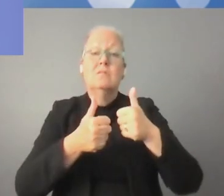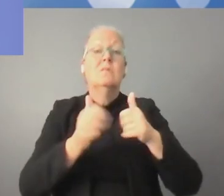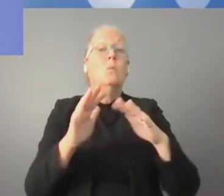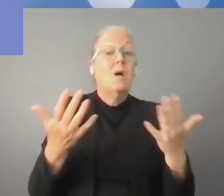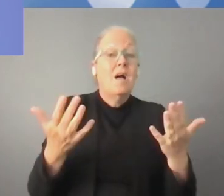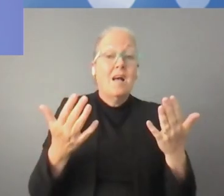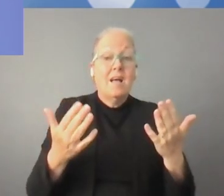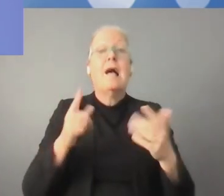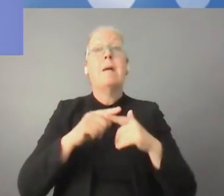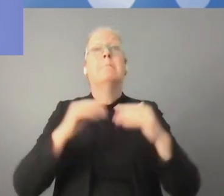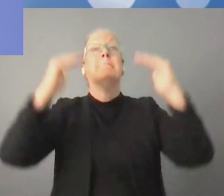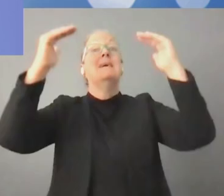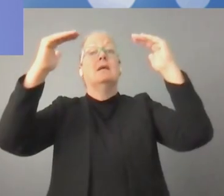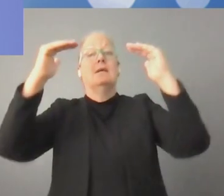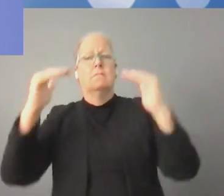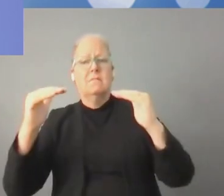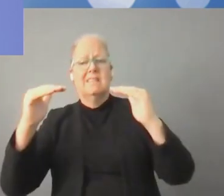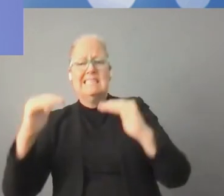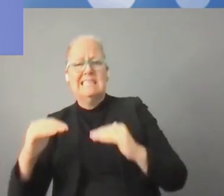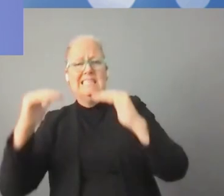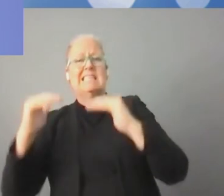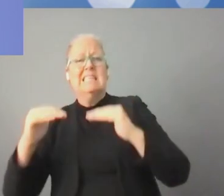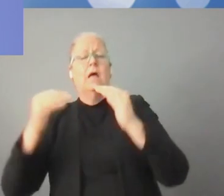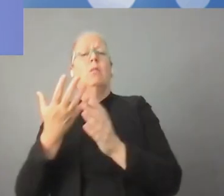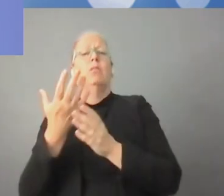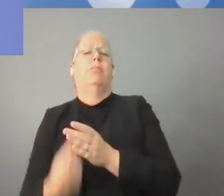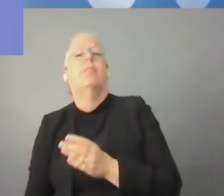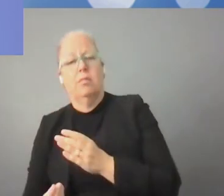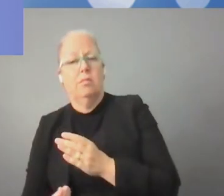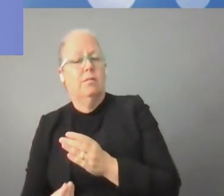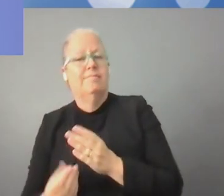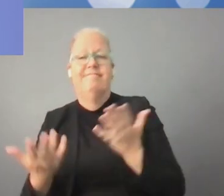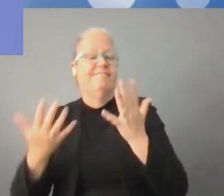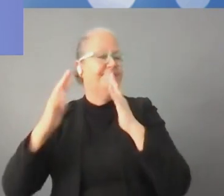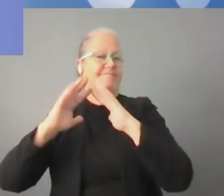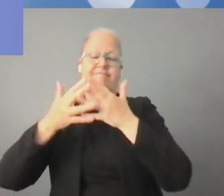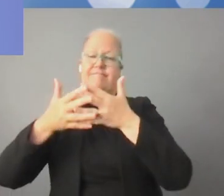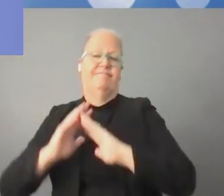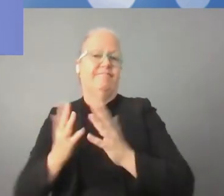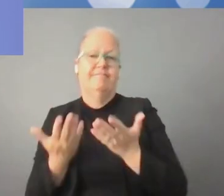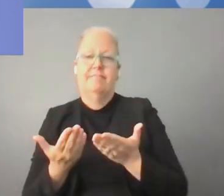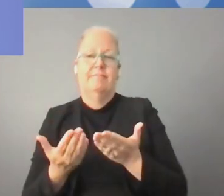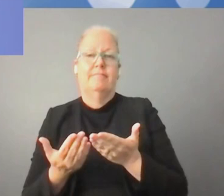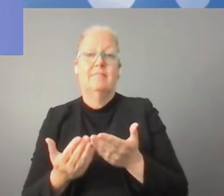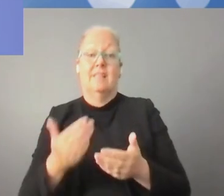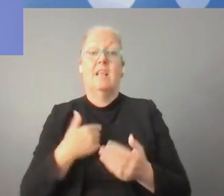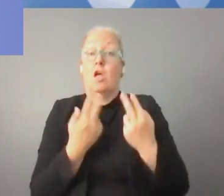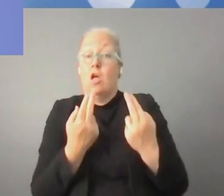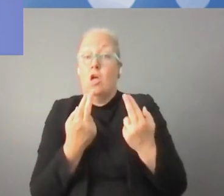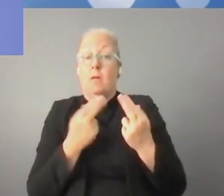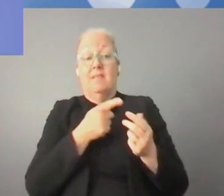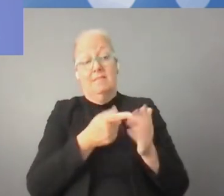الضوابط عادلة وتسمح بتنافس عادل بأن